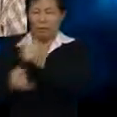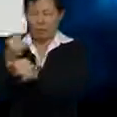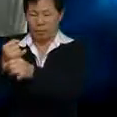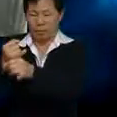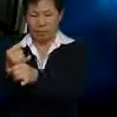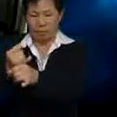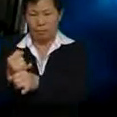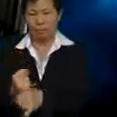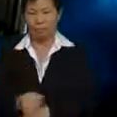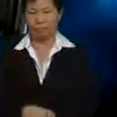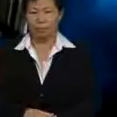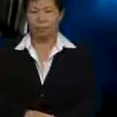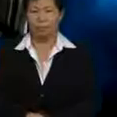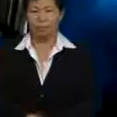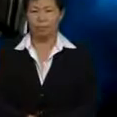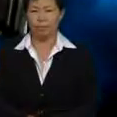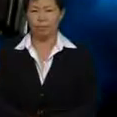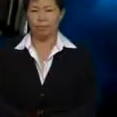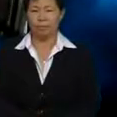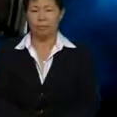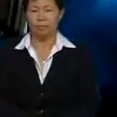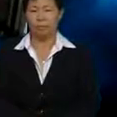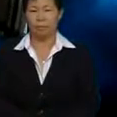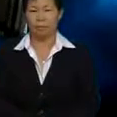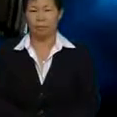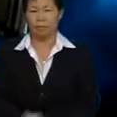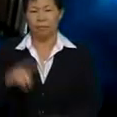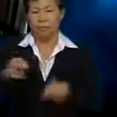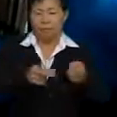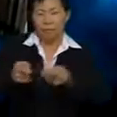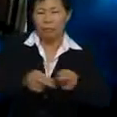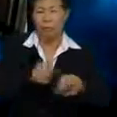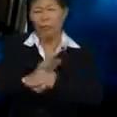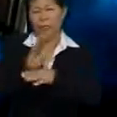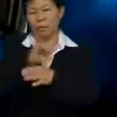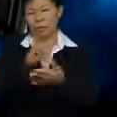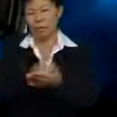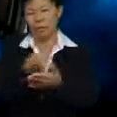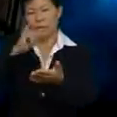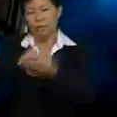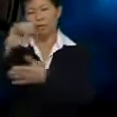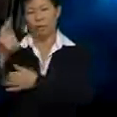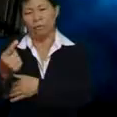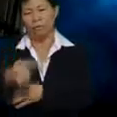bangsa Umisnya yang Bagitahu Julia Dia cuma nak Uruskan peniagaan Itu Itu je